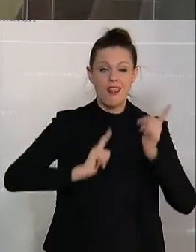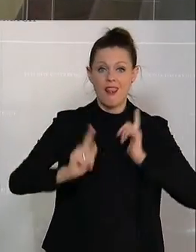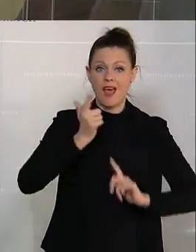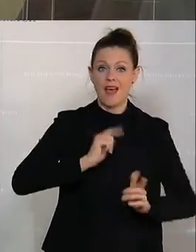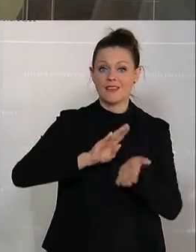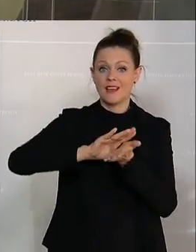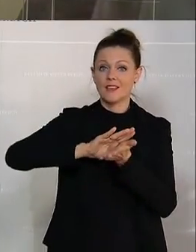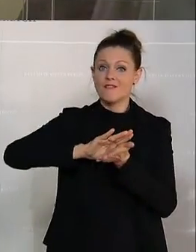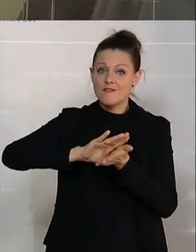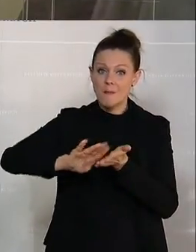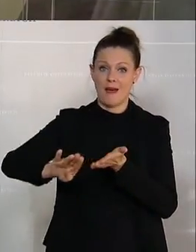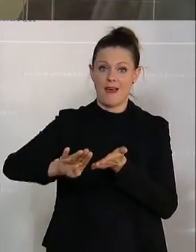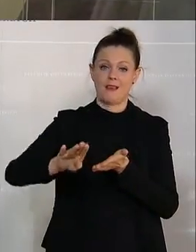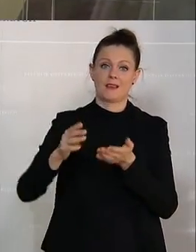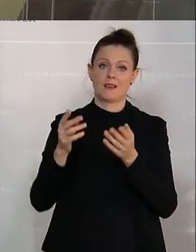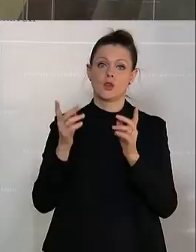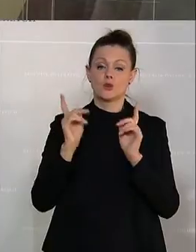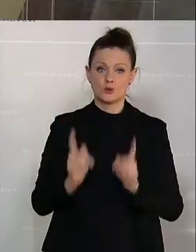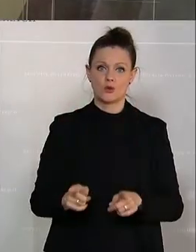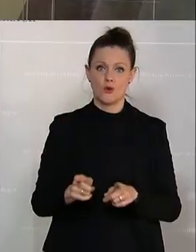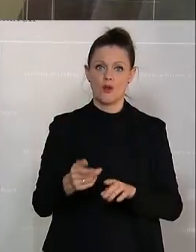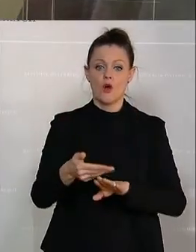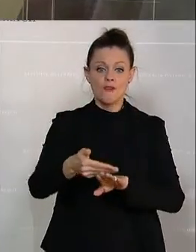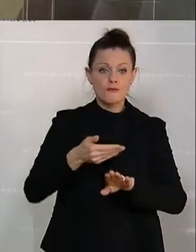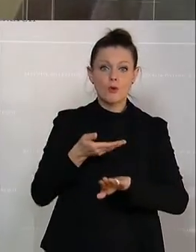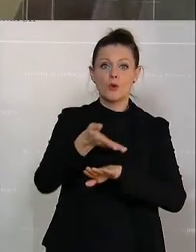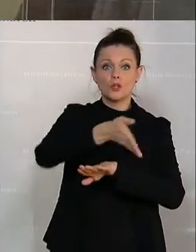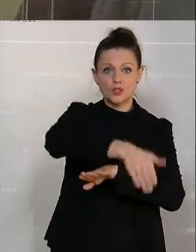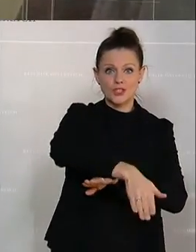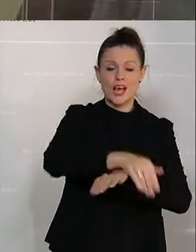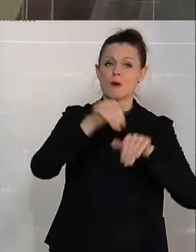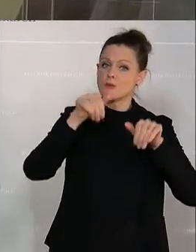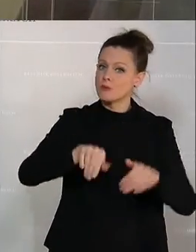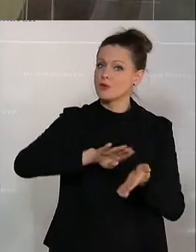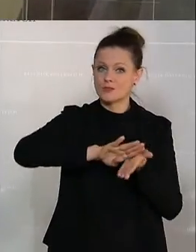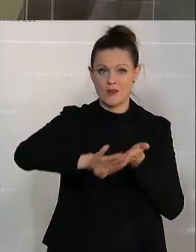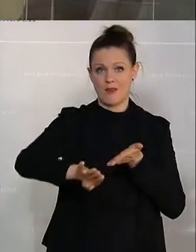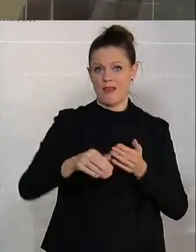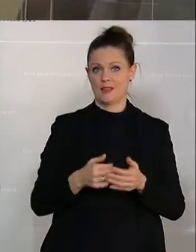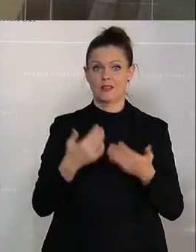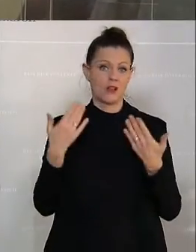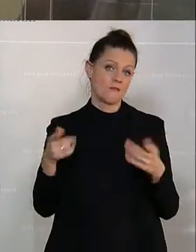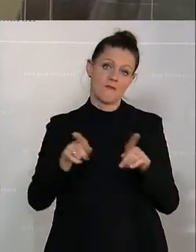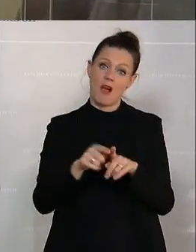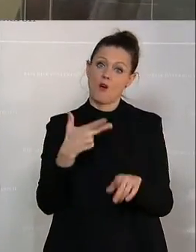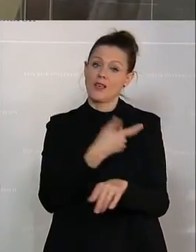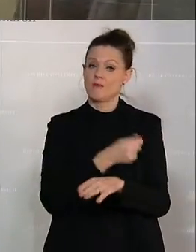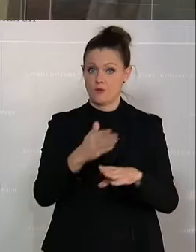vorzeitigen Tod, wo immer es möglich ist, zu verhindern. Und das ist auch etwas, wozu die Impfung beiträgt.